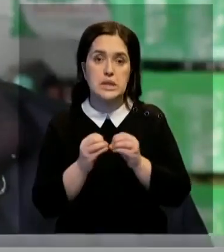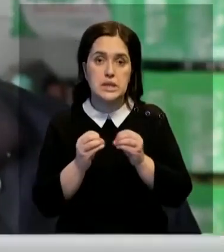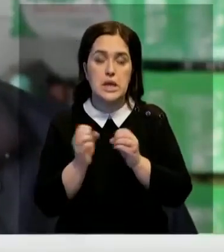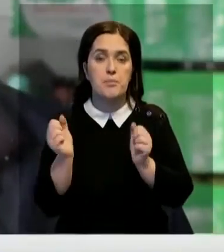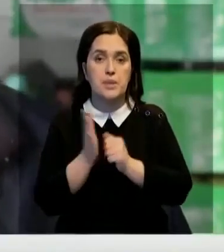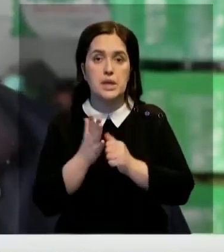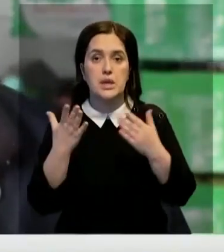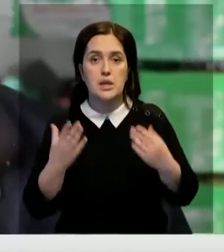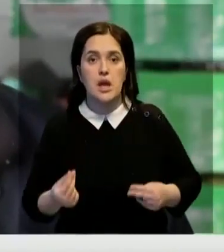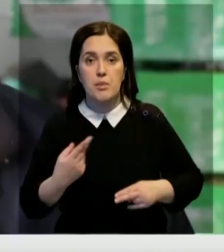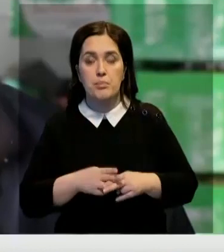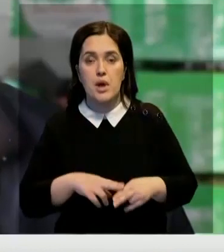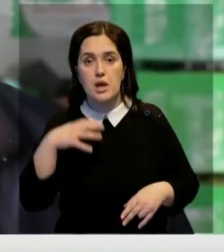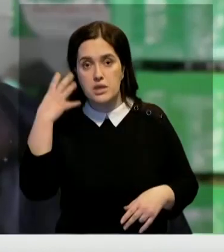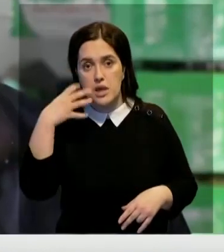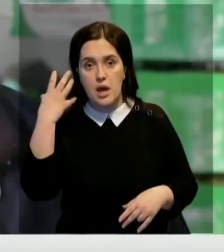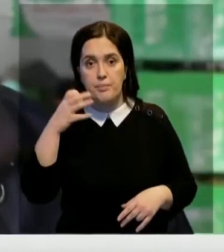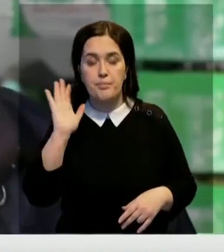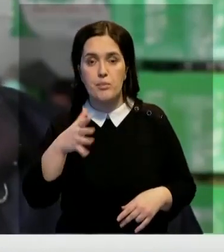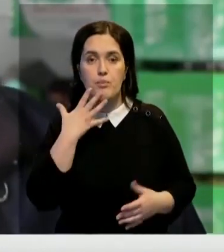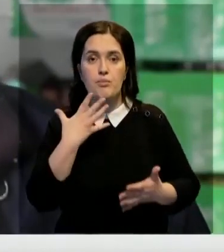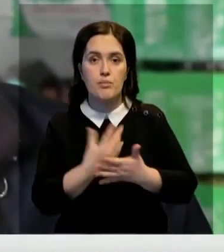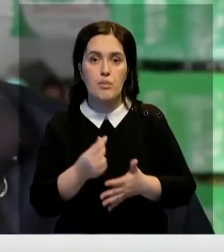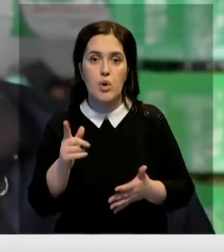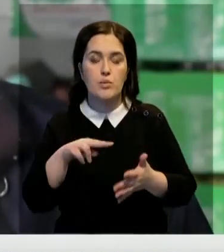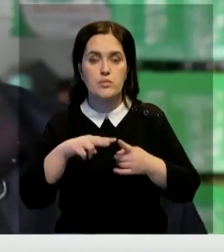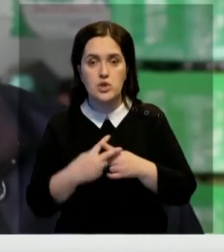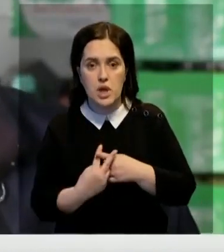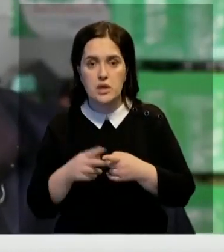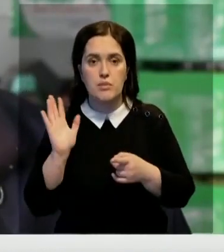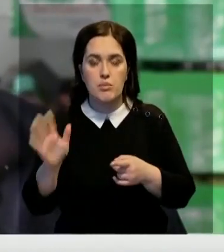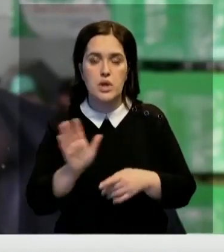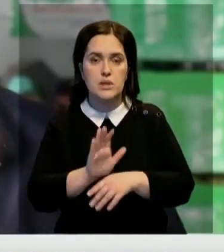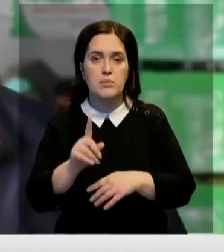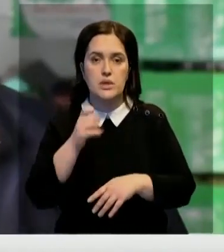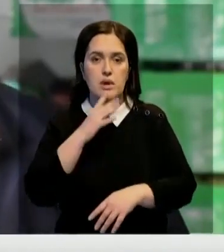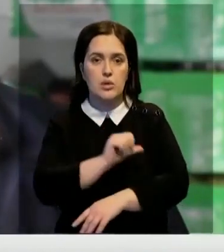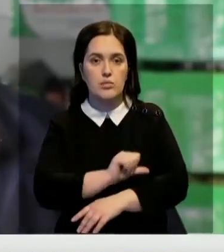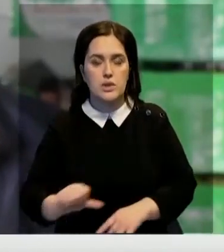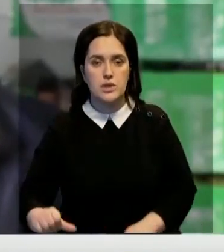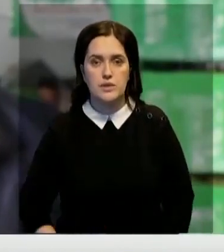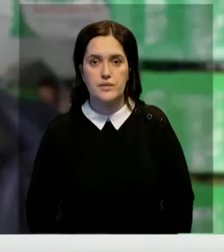дней. Основная часть яблок отправится на местные прилавки. Часть планируем экспортировать за рубеж.